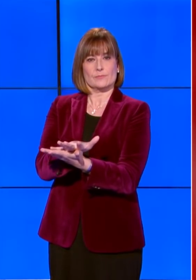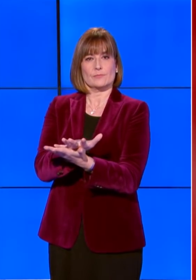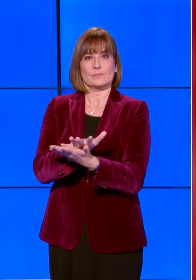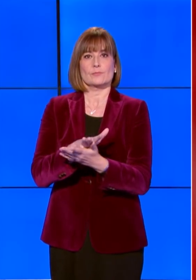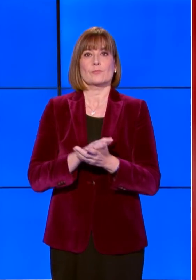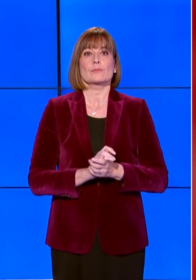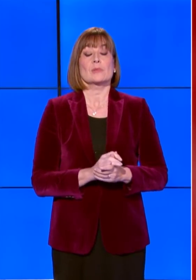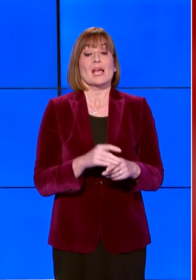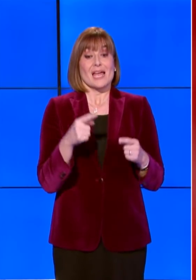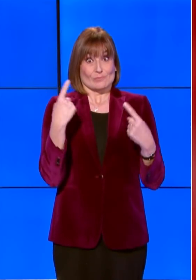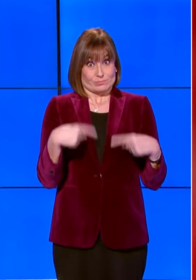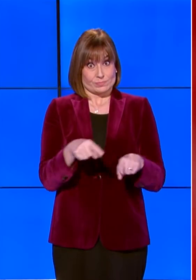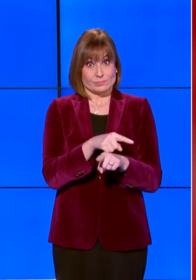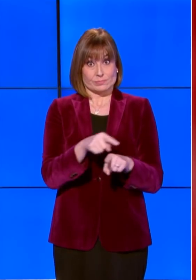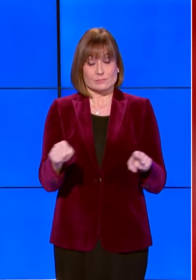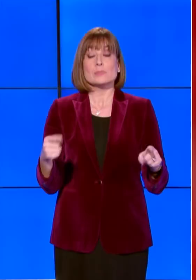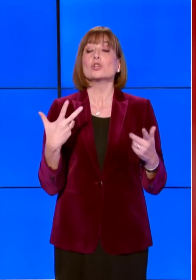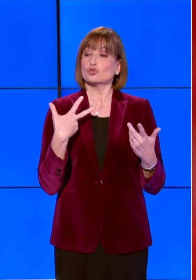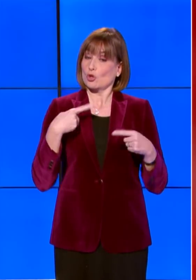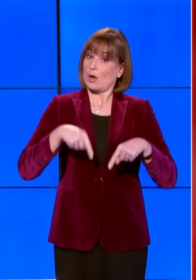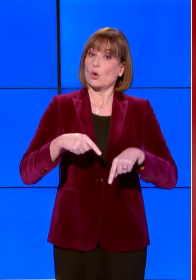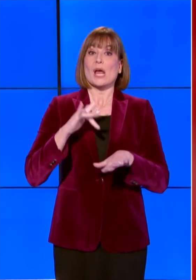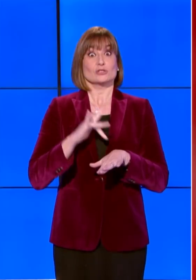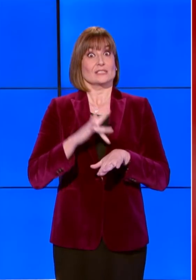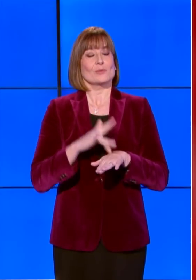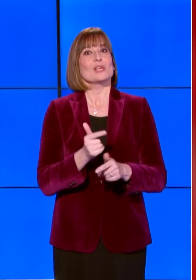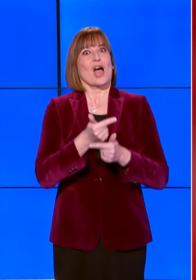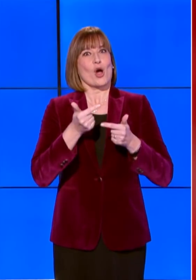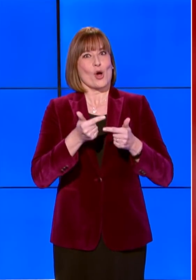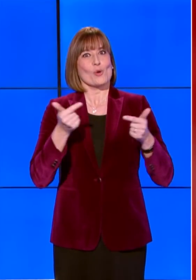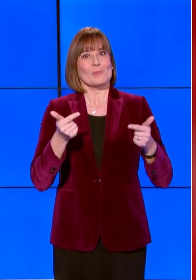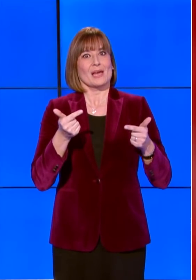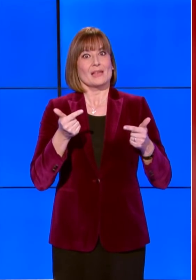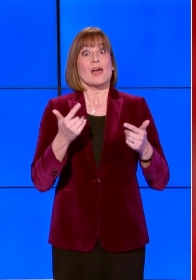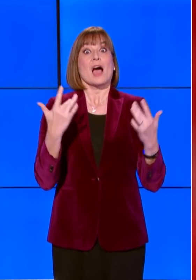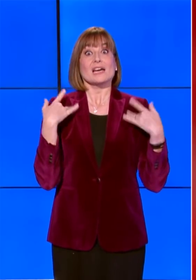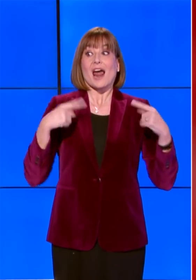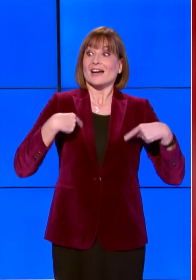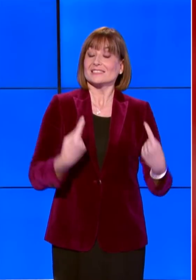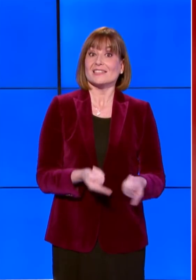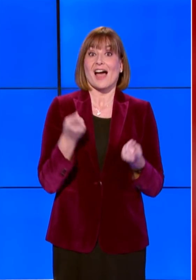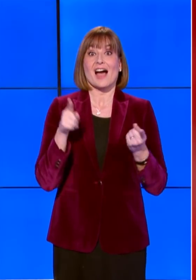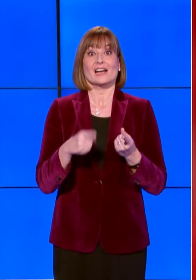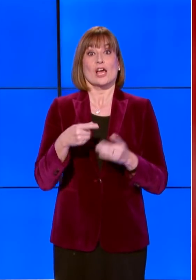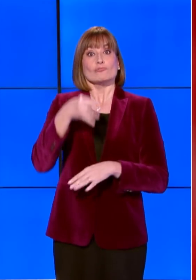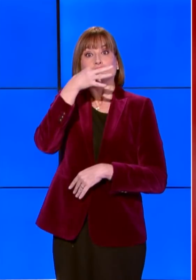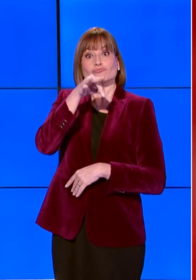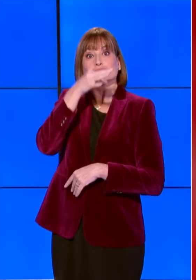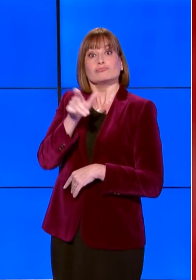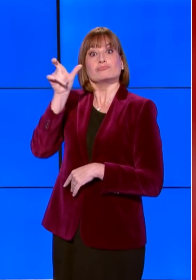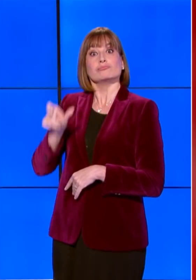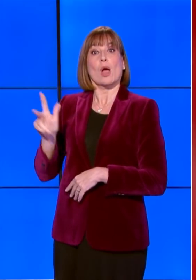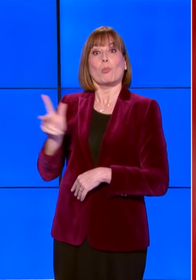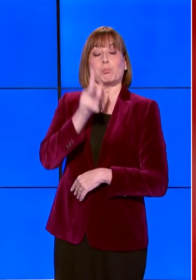manifesta a questo riguardo una sensibilità crescente, che ha ricevuto impulso anche dal Magistero di Papa